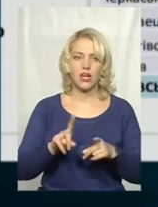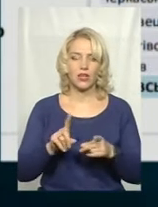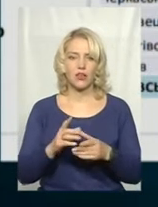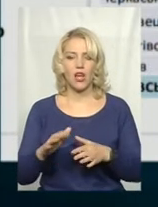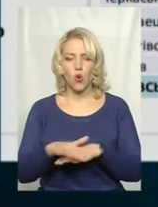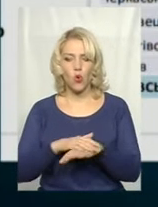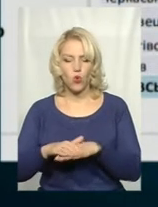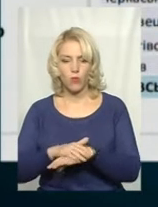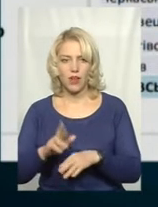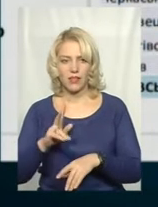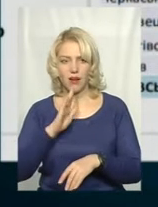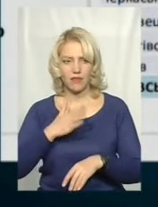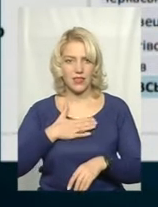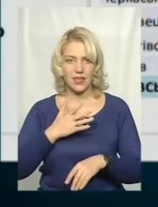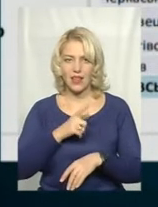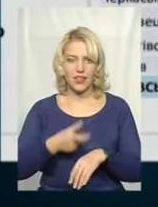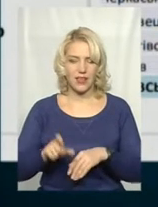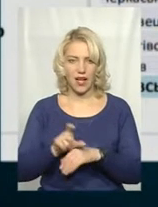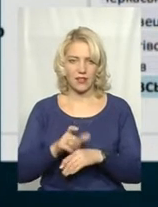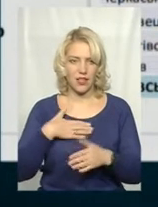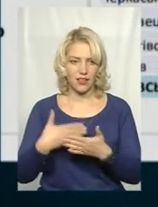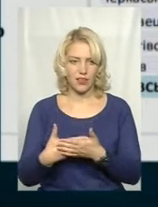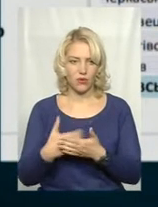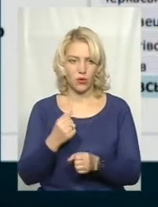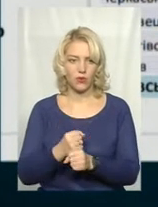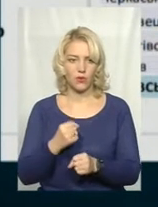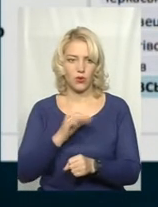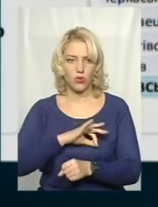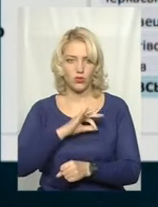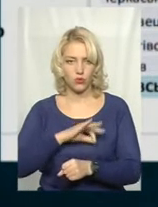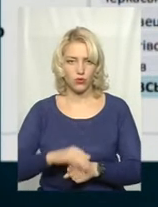наших громадах не надто активно користуються? Так.